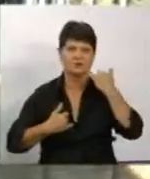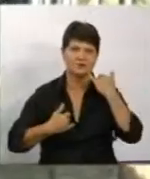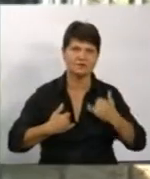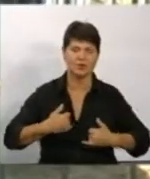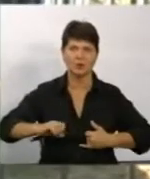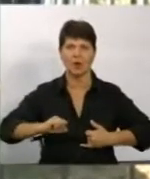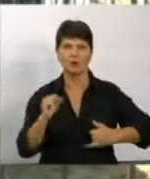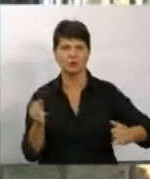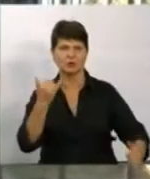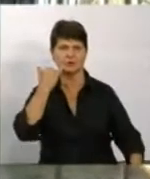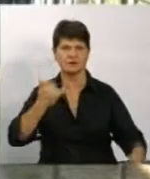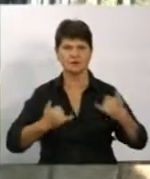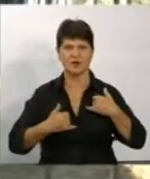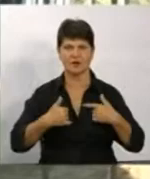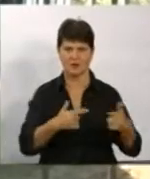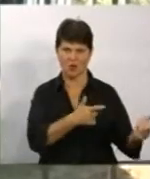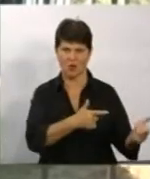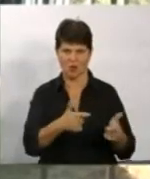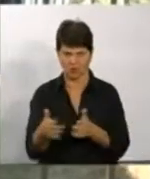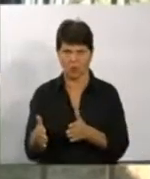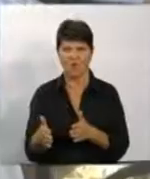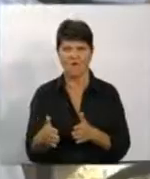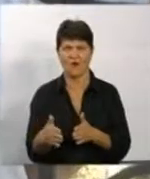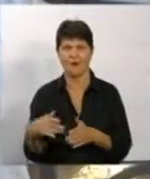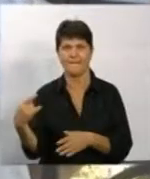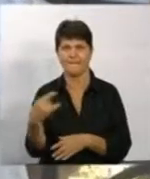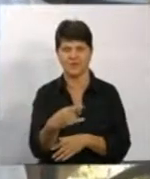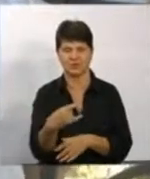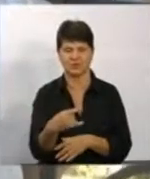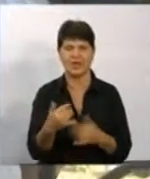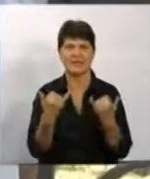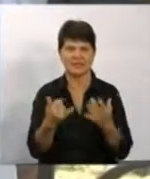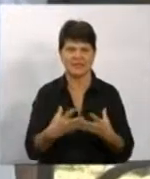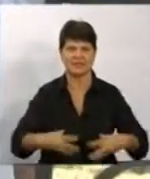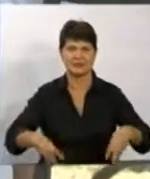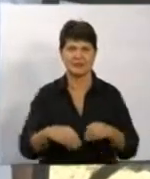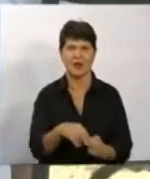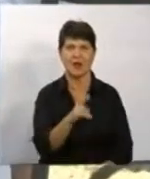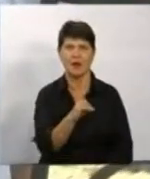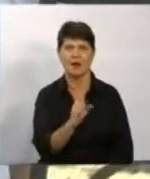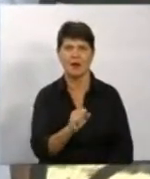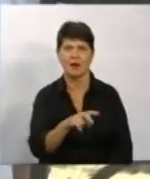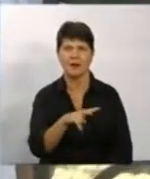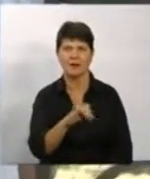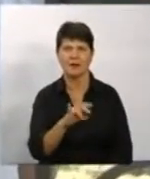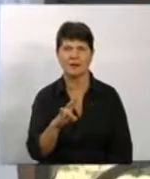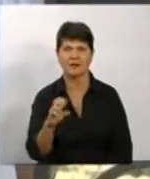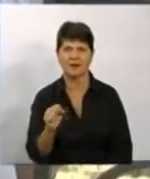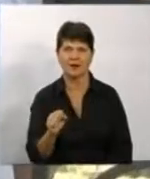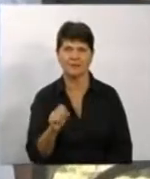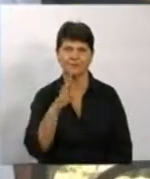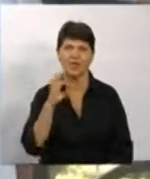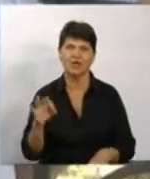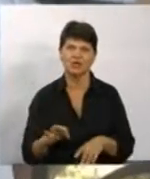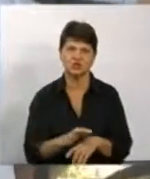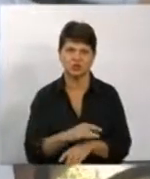Машина поготові стоїть туди, за углом. Сім'я зараз в Калинівці. Жінка і дитина з школи